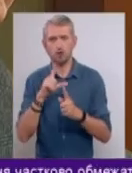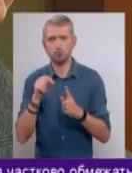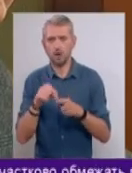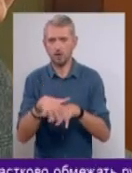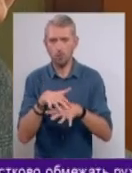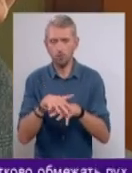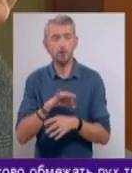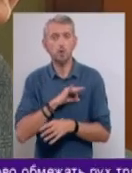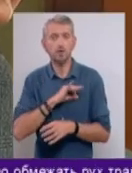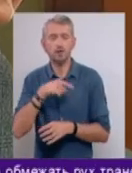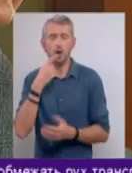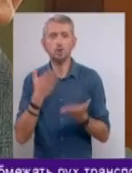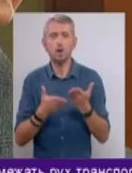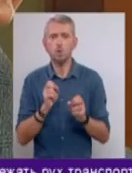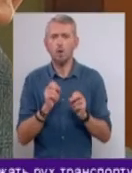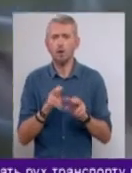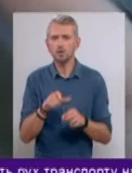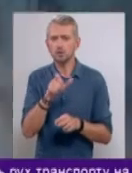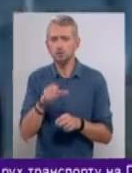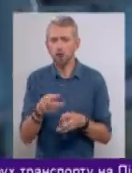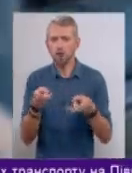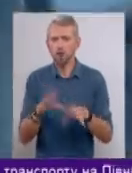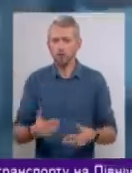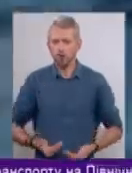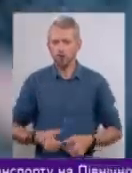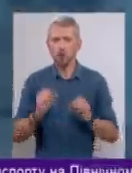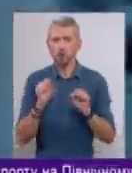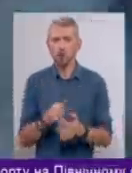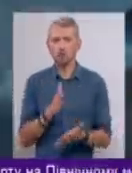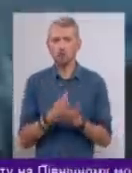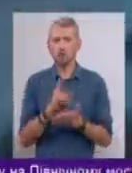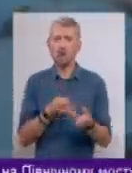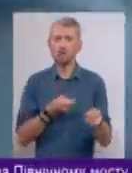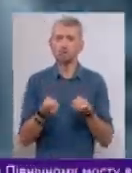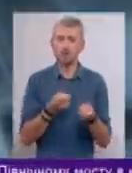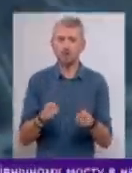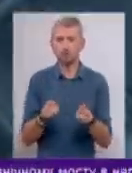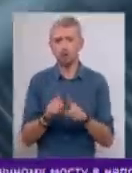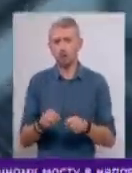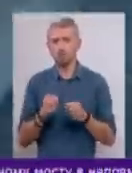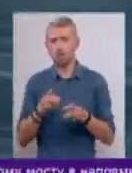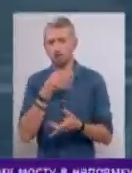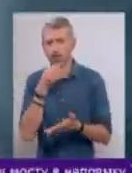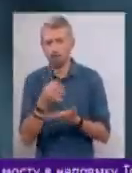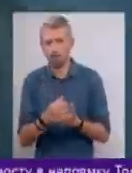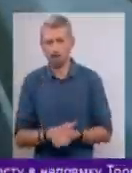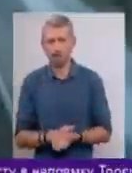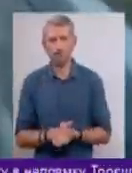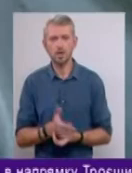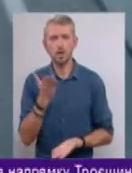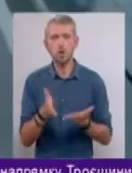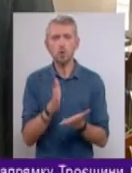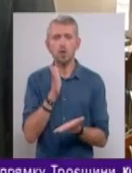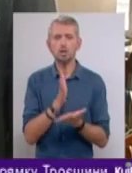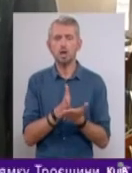Юристи кажуть, якщо екстремали залишаться живими, то можуть нести як адміністративну, так і кримінальну відповідальність. Якщо є